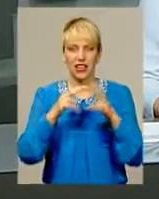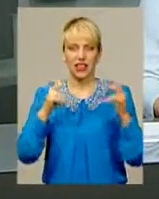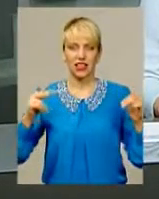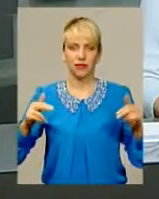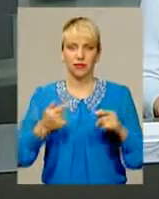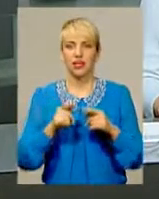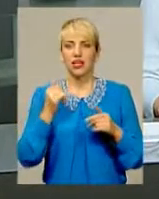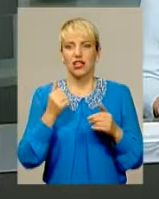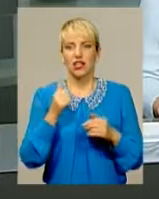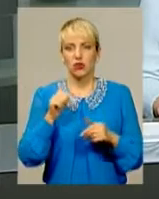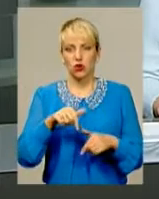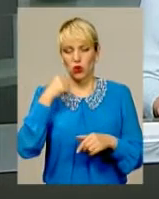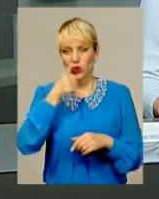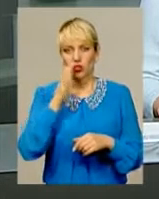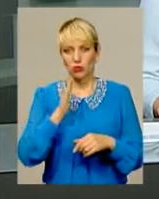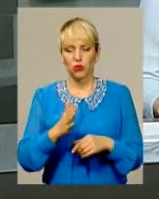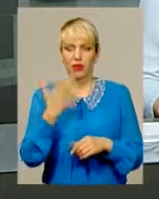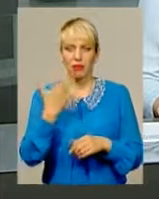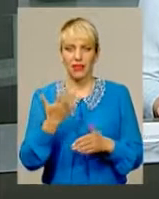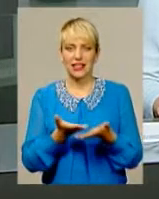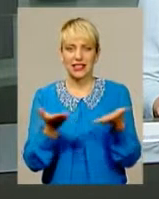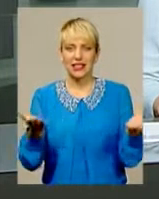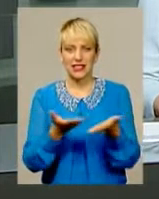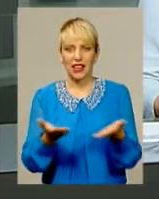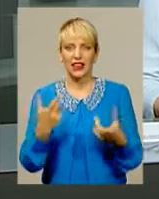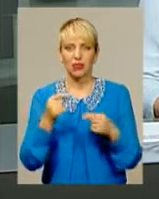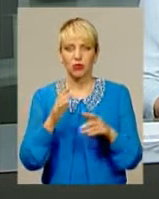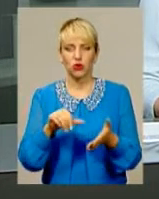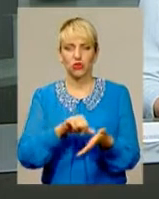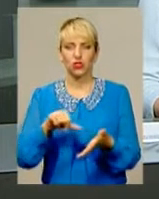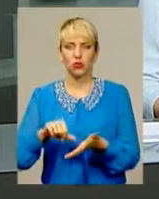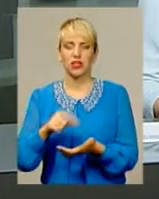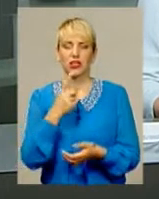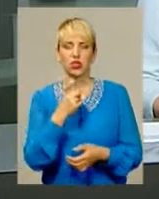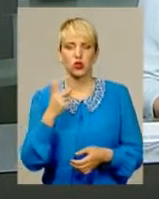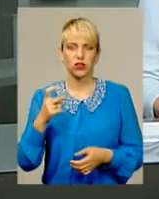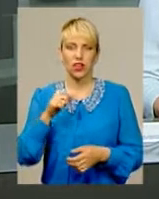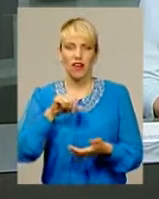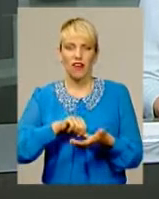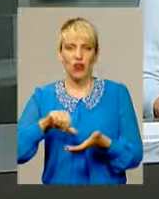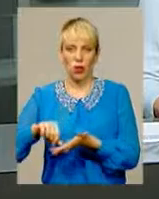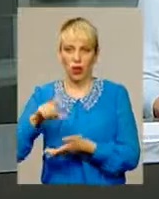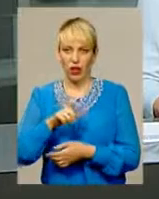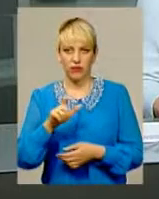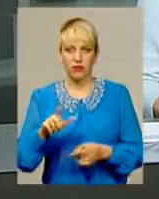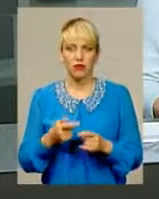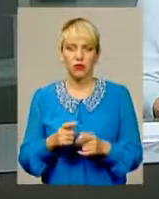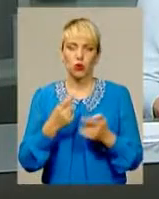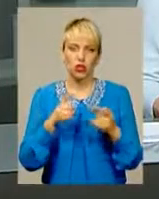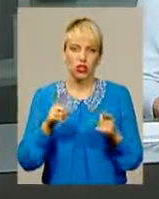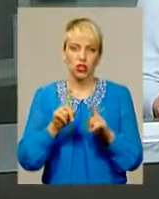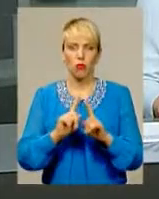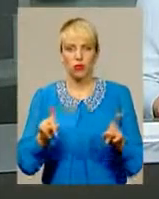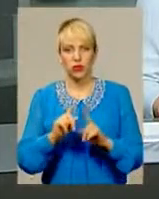Цьогоріч на фестивалі буде аж п'ять сцен, на яких виступатимуть понад сотня виконавців. Про інші особливості музичного